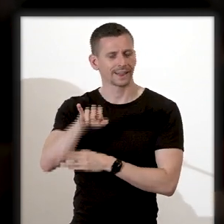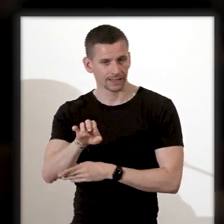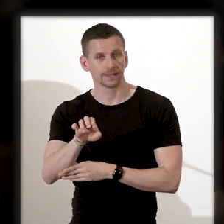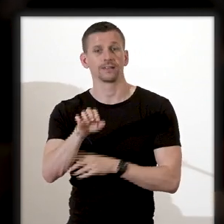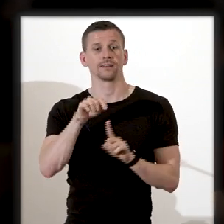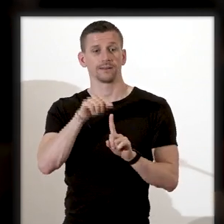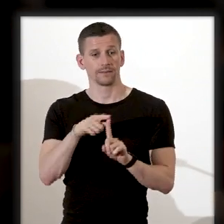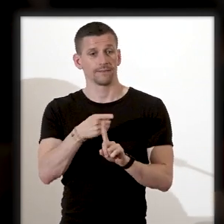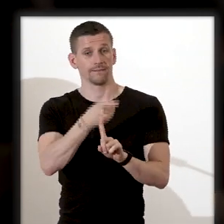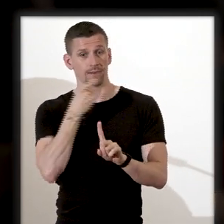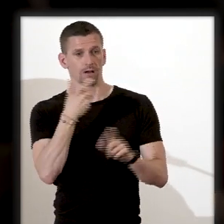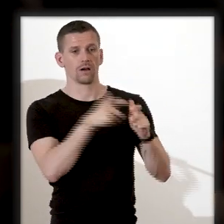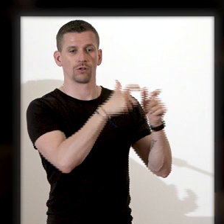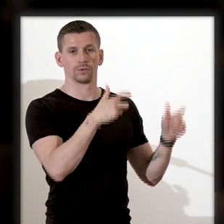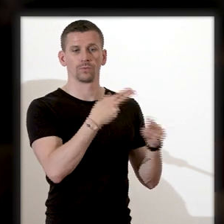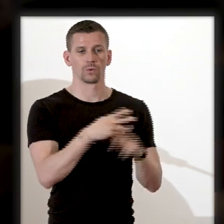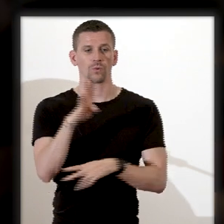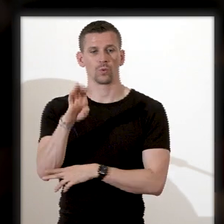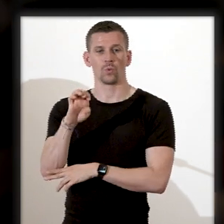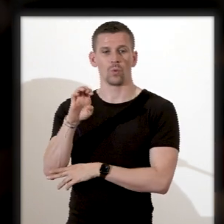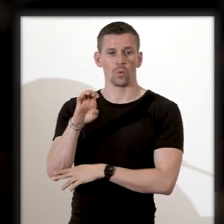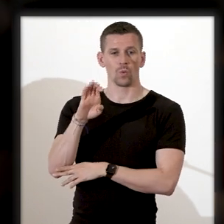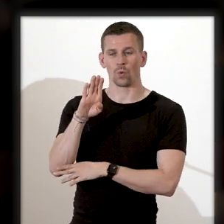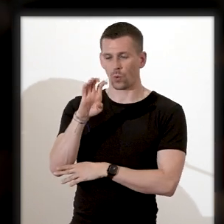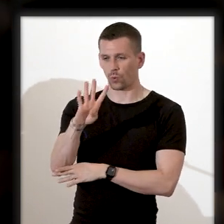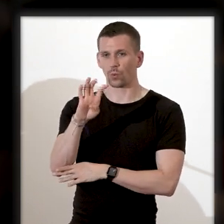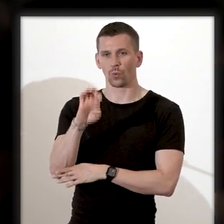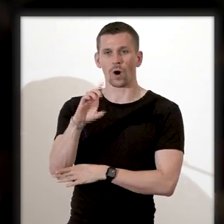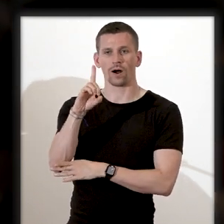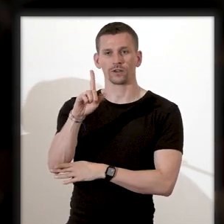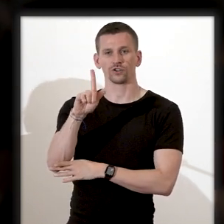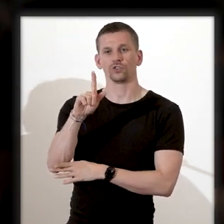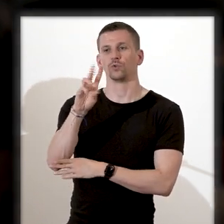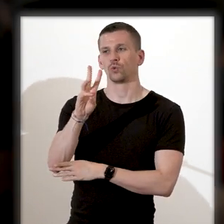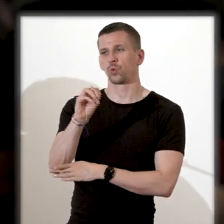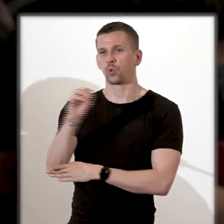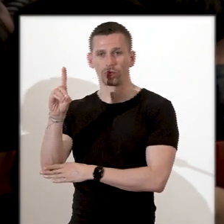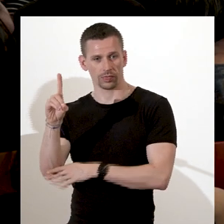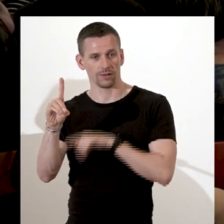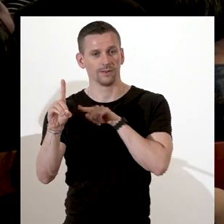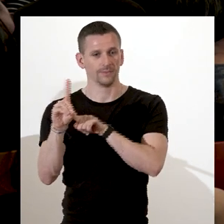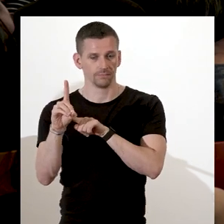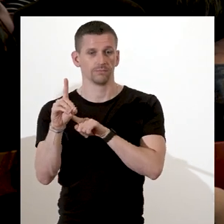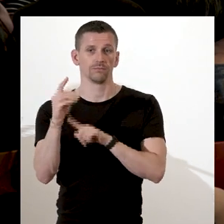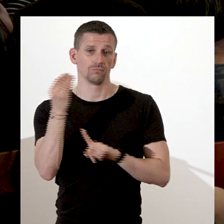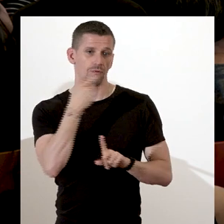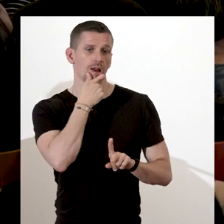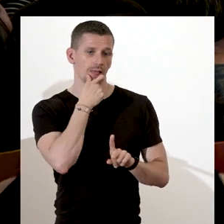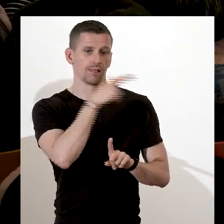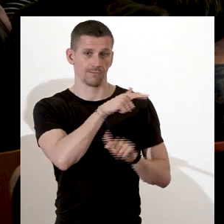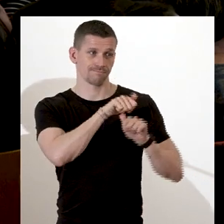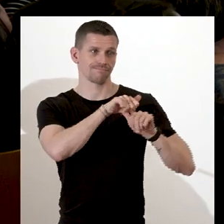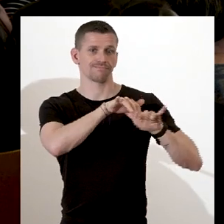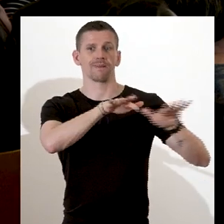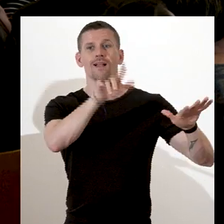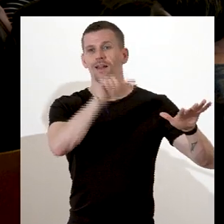et qui va circuler en Grande-Bretagne à partir de la fin du XVIIIe siècle, mais qu'on va retrouver aussi en images déclinées,